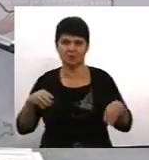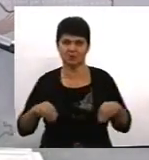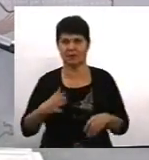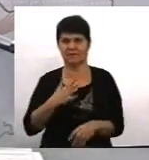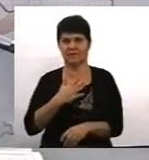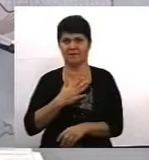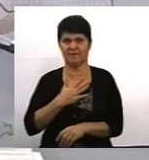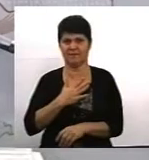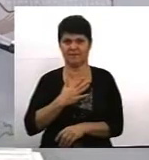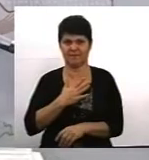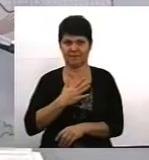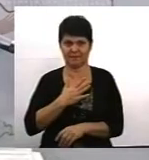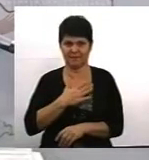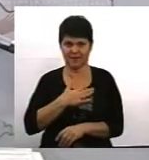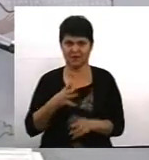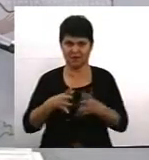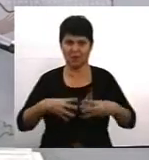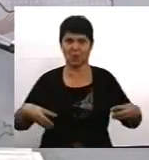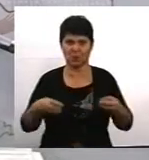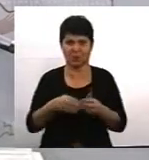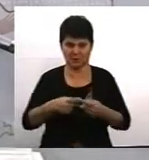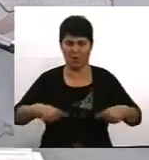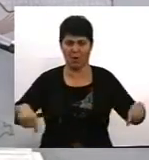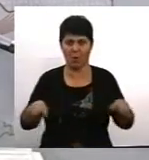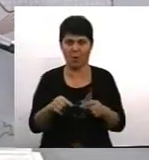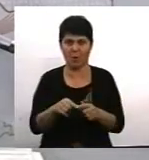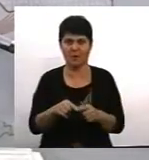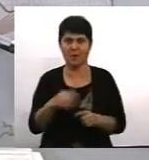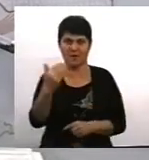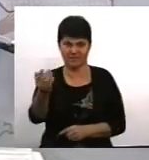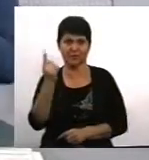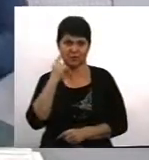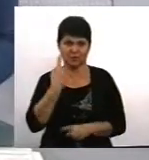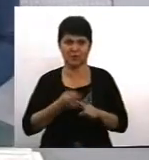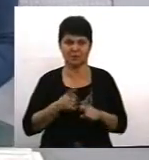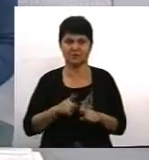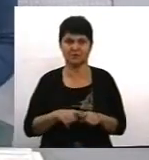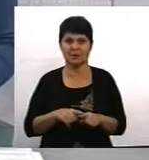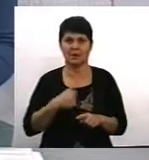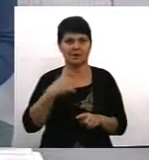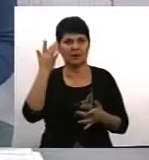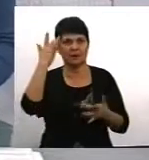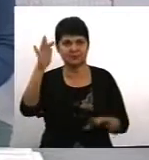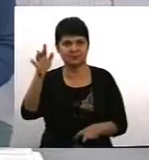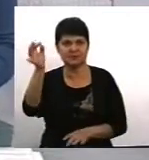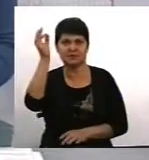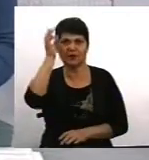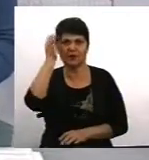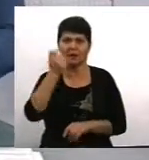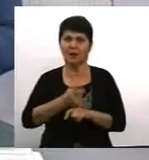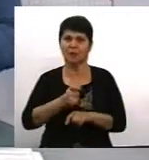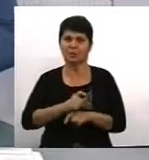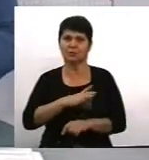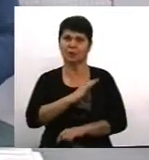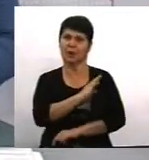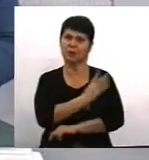родинному колі. Або чули про це. Я раптом згадала, була дуже потужна і